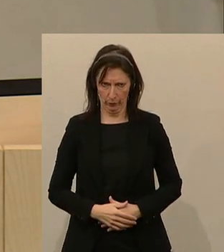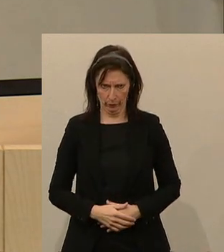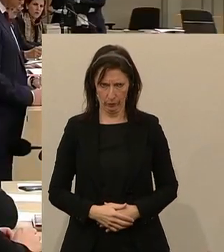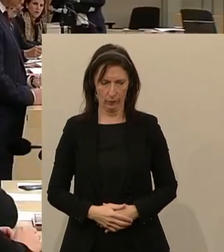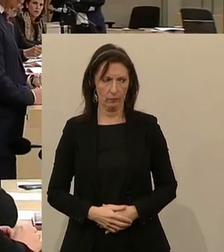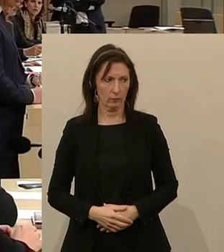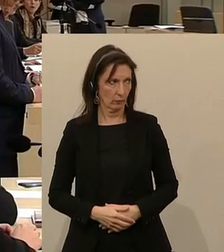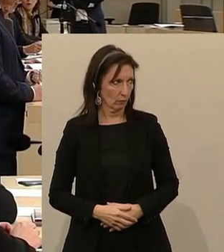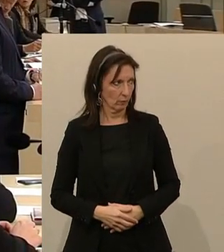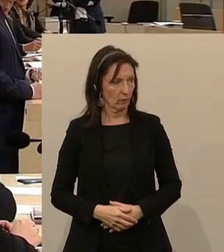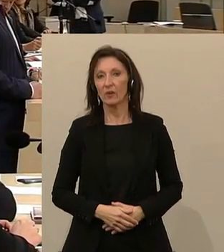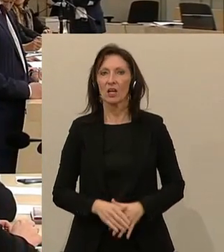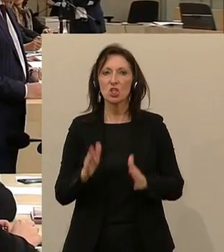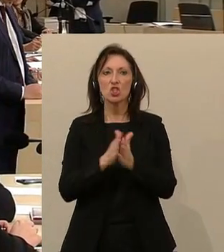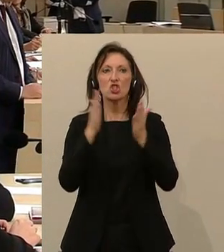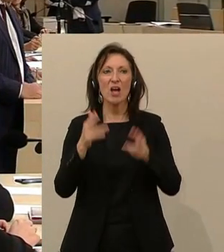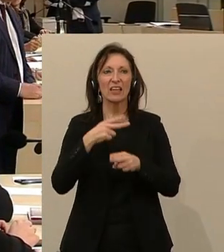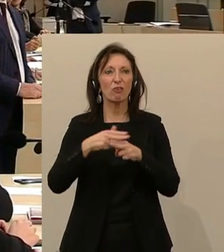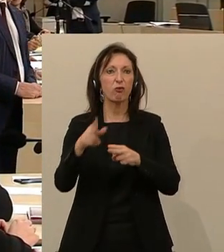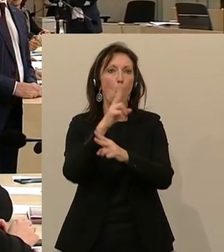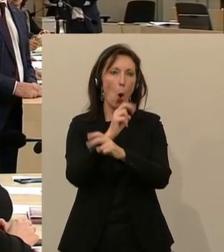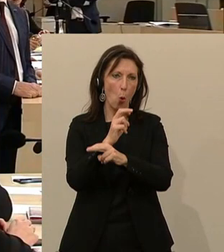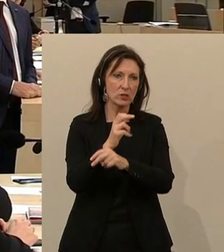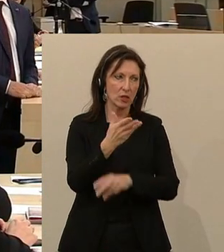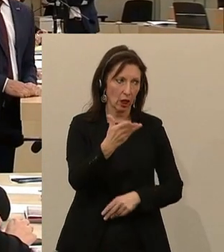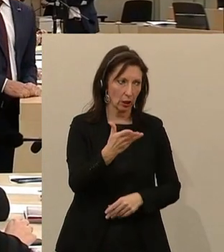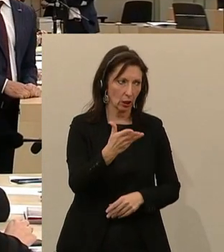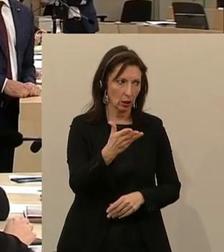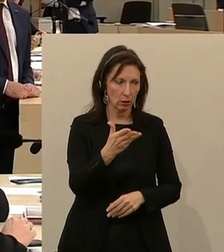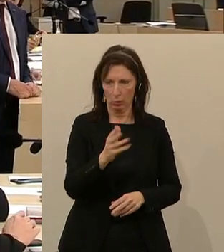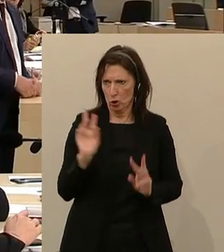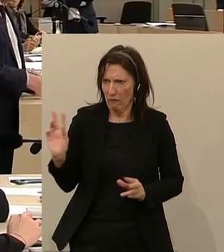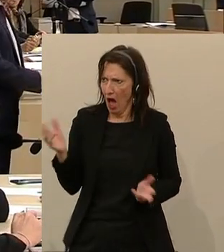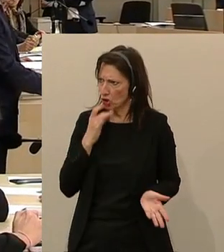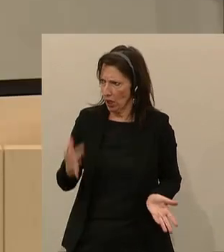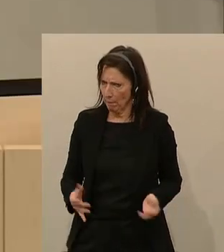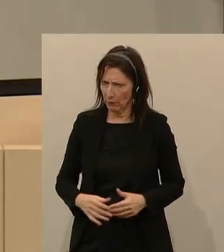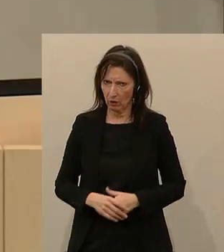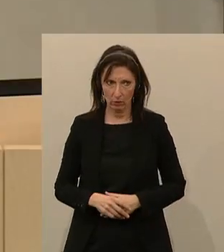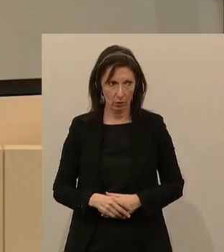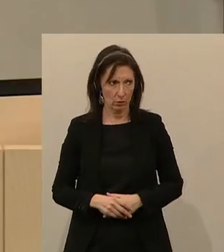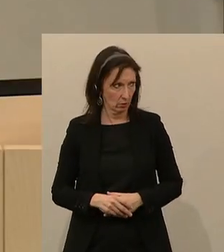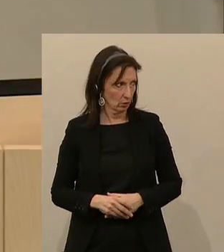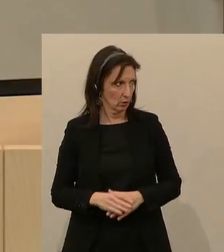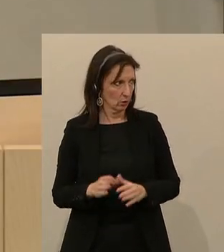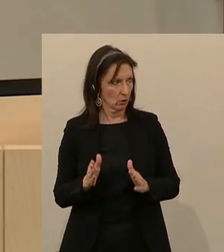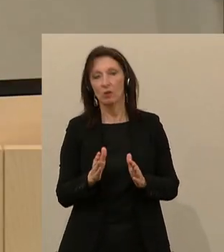Der Vorwurf Schaden für Österreich und zuvor. Ja, das ist ja wahr. Nur zur Schande